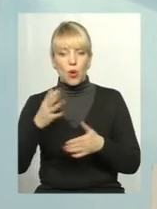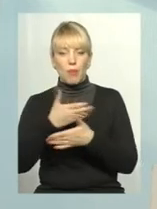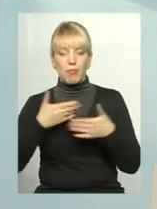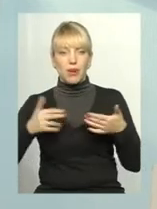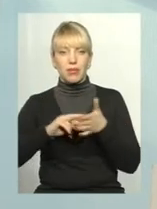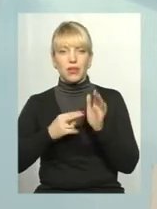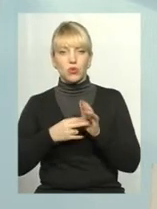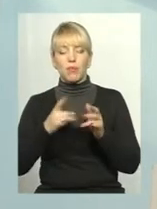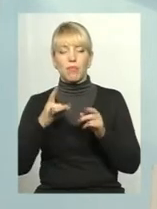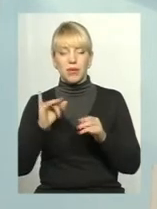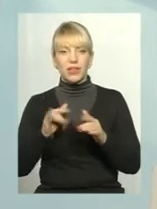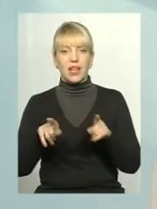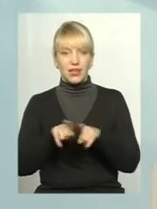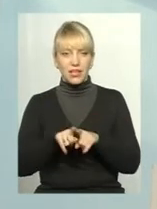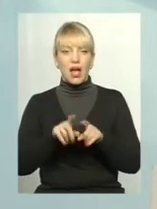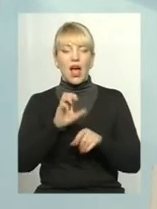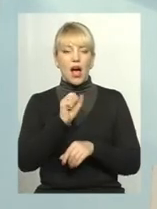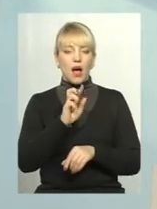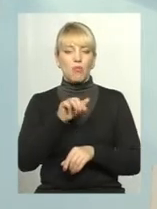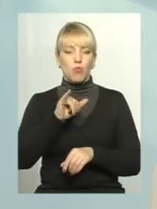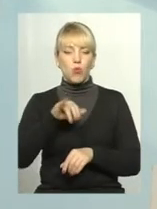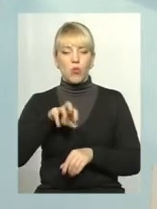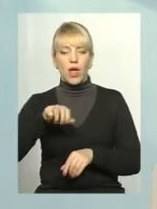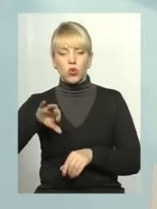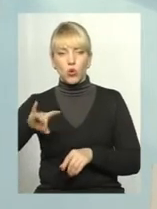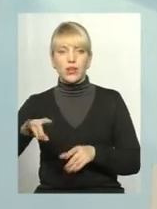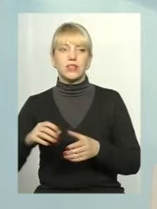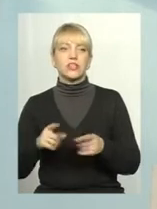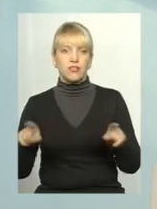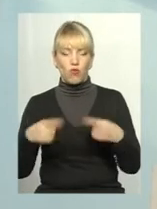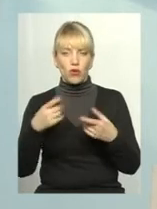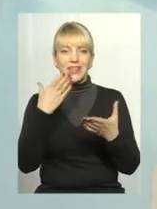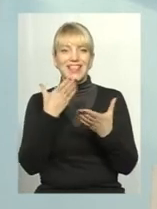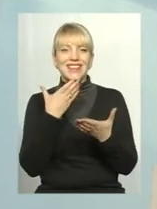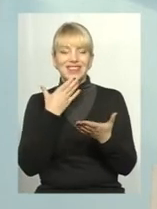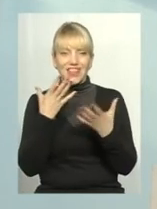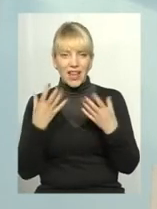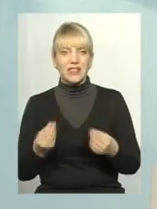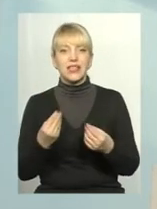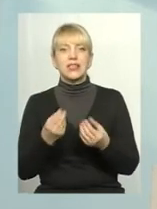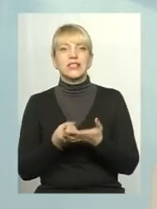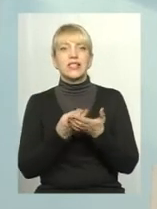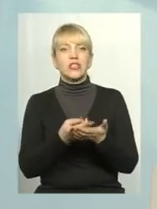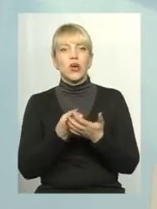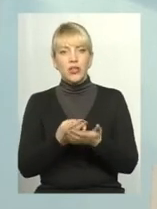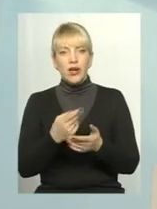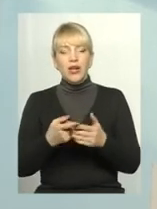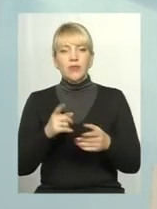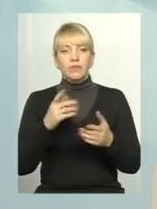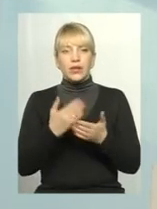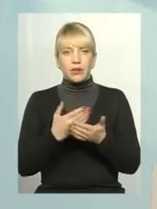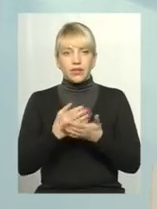амбулаторіях створювати денні стаціонари у свою чергу. Тобто ті